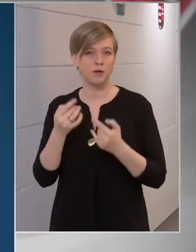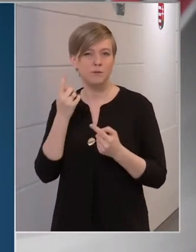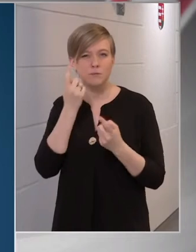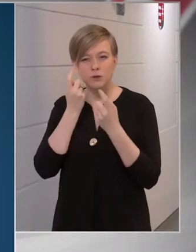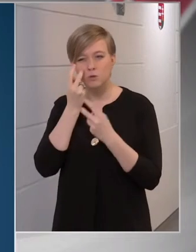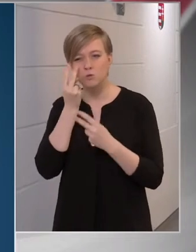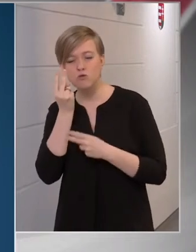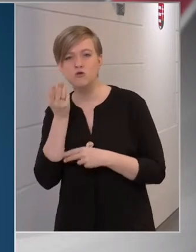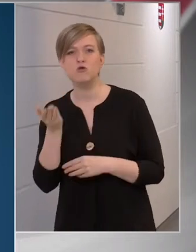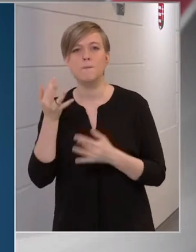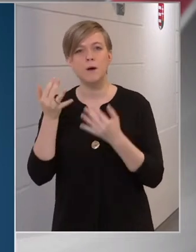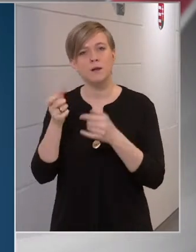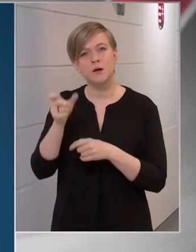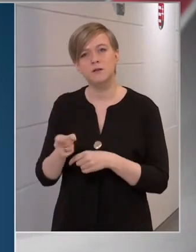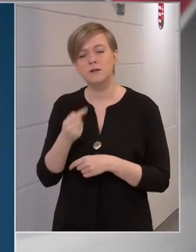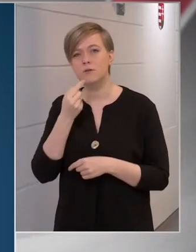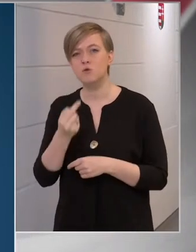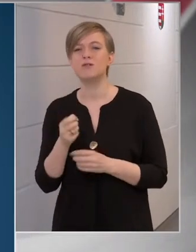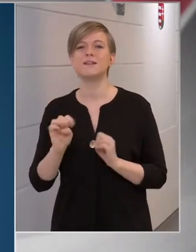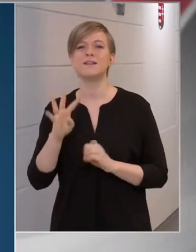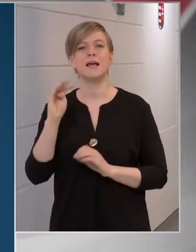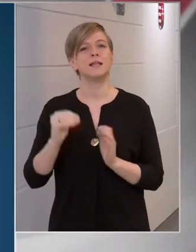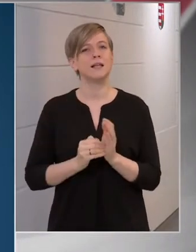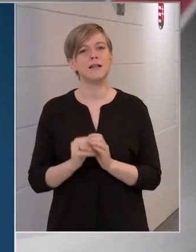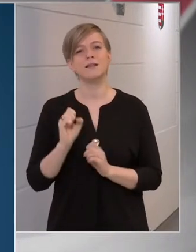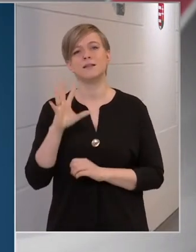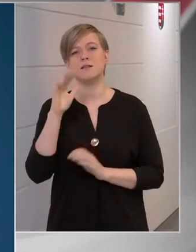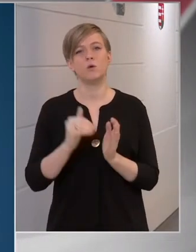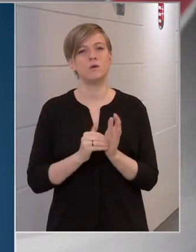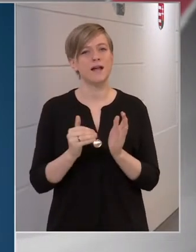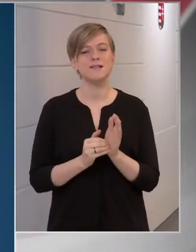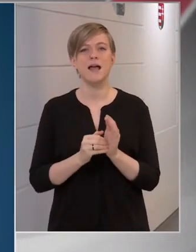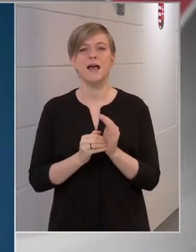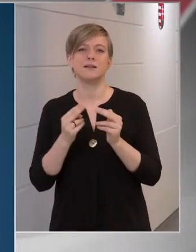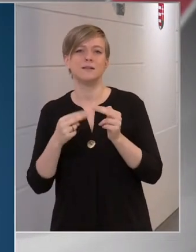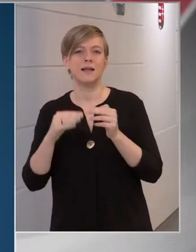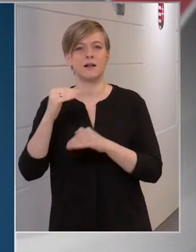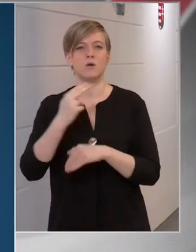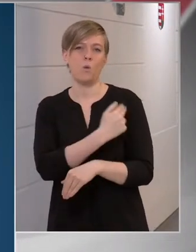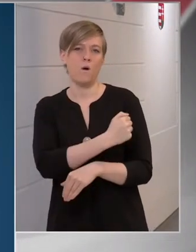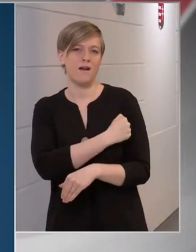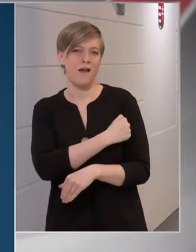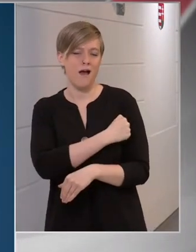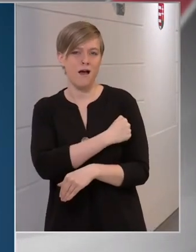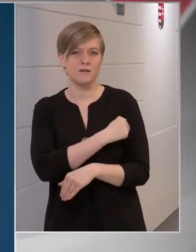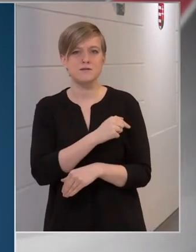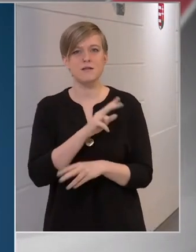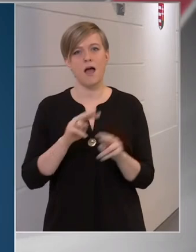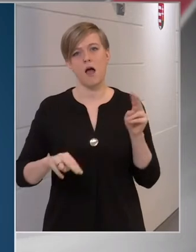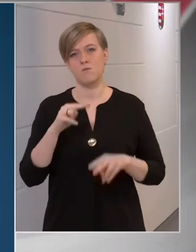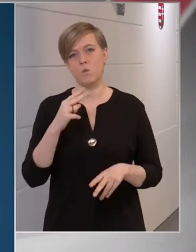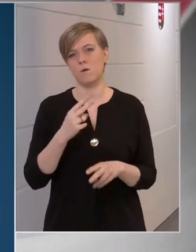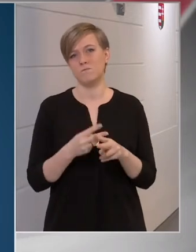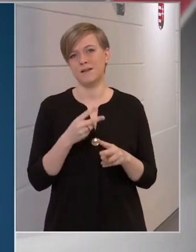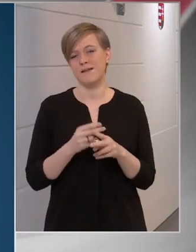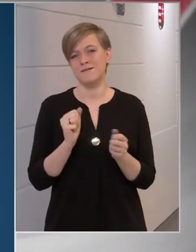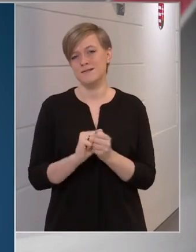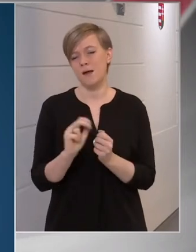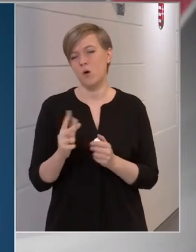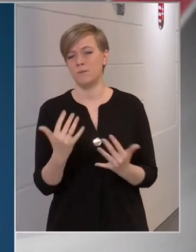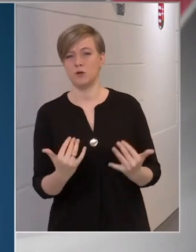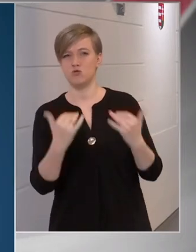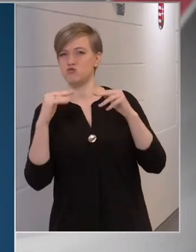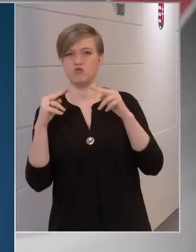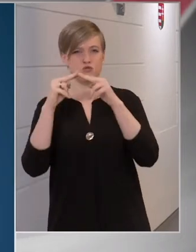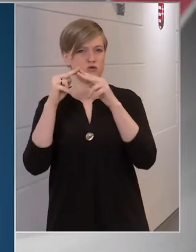feltételezése szerint 14 ezer, 15 ezer nél a kórházban ápolt betegek száma a harmadik hullám